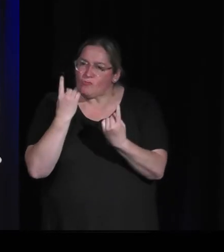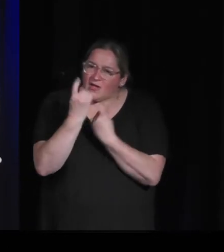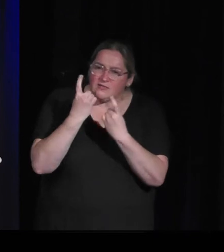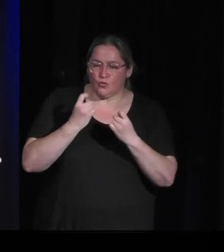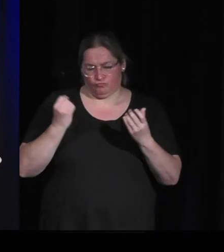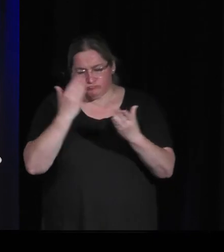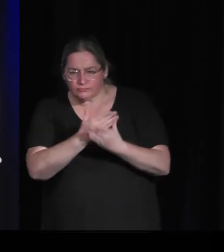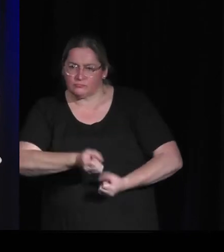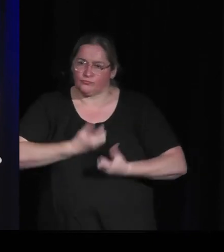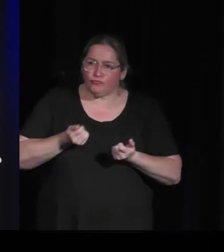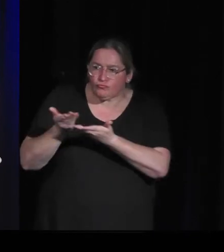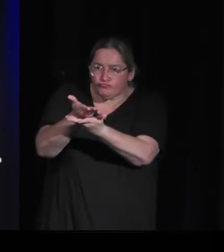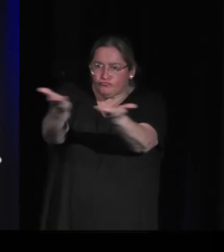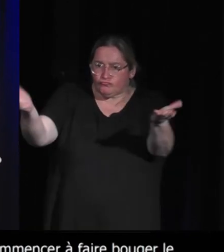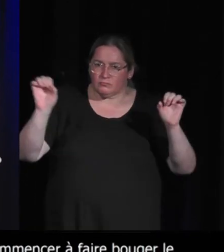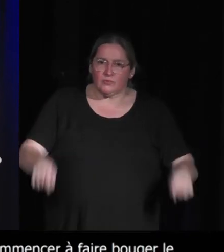dans la salle.